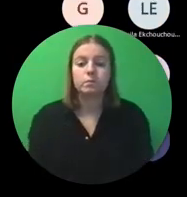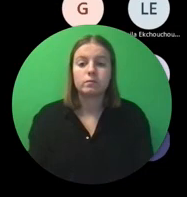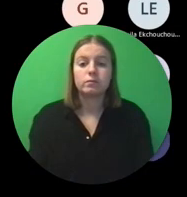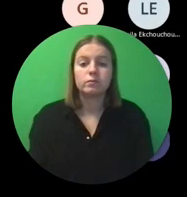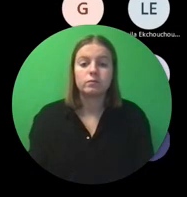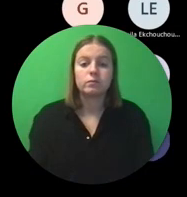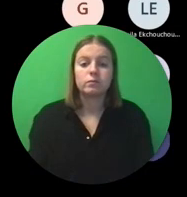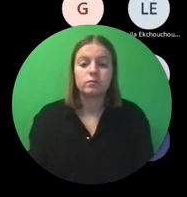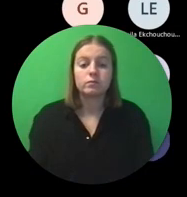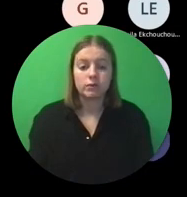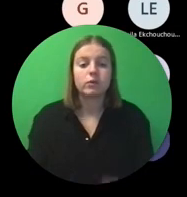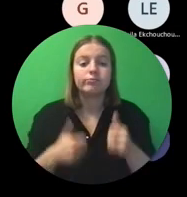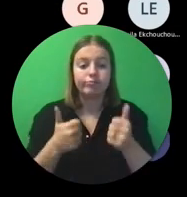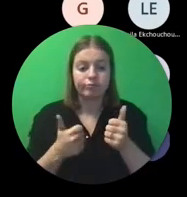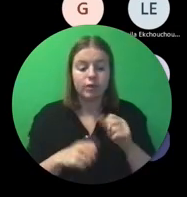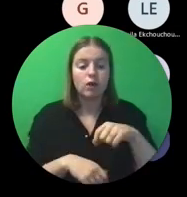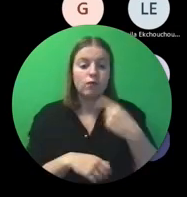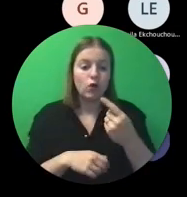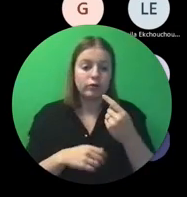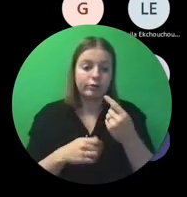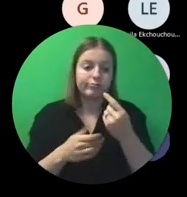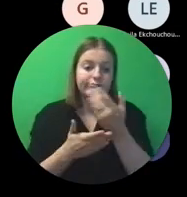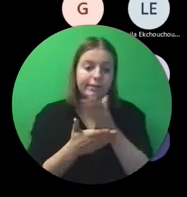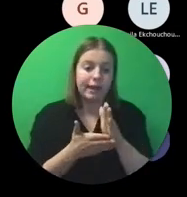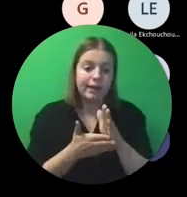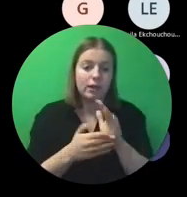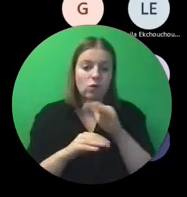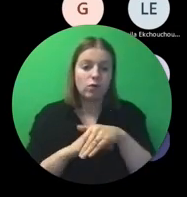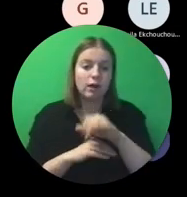Dan ga ik over naar de IT-tools.